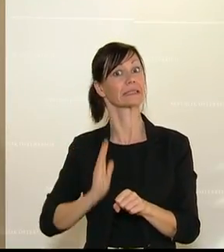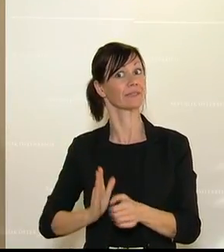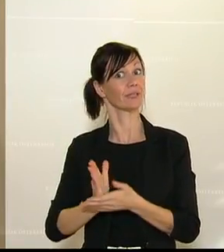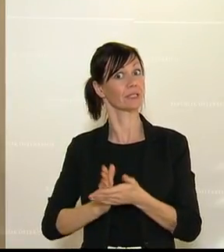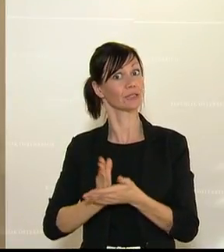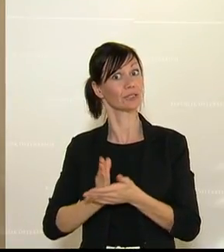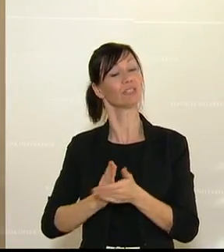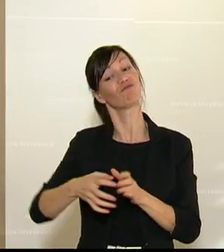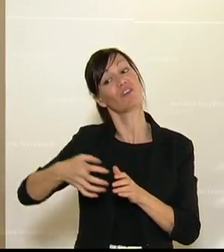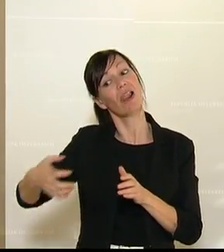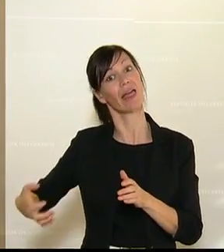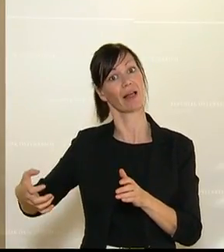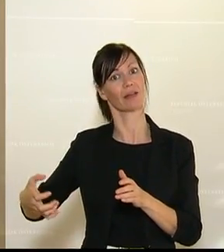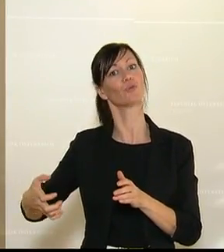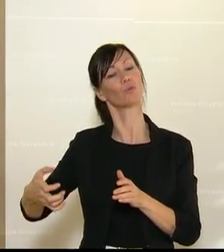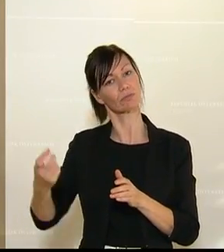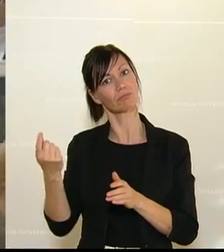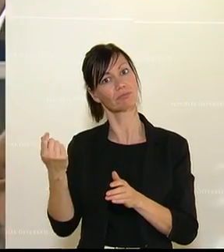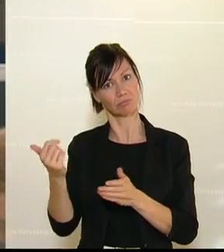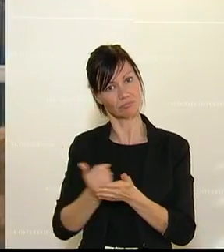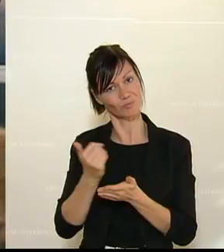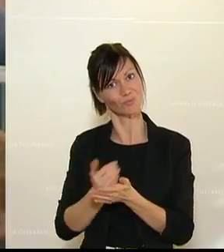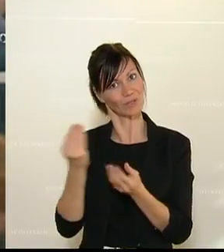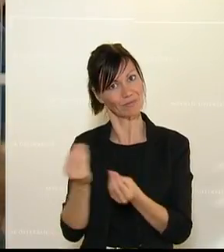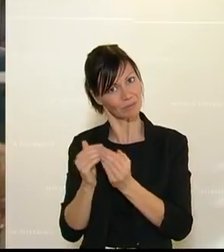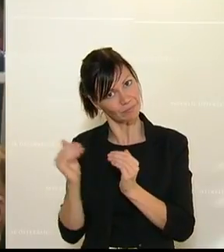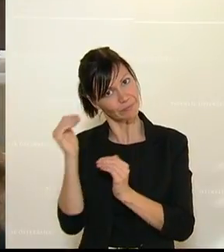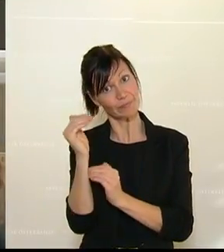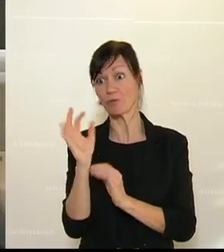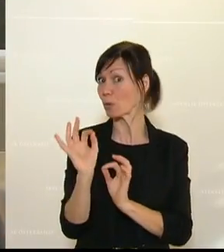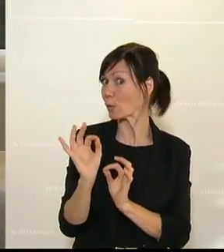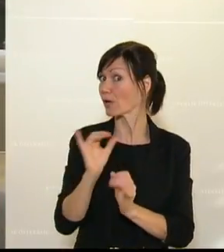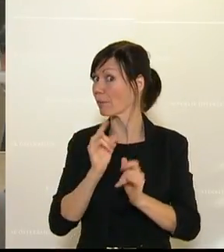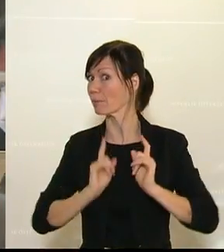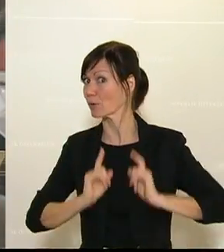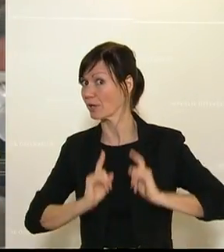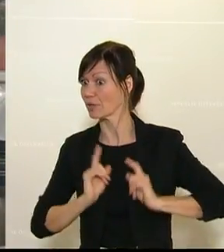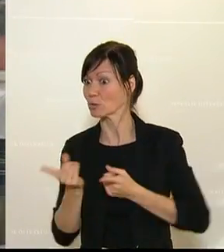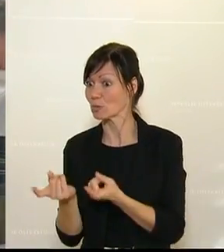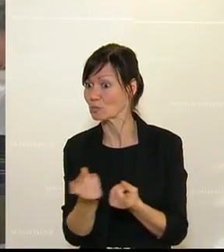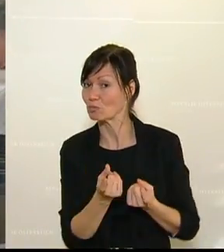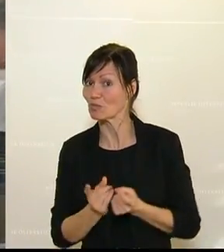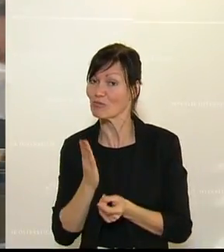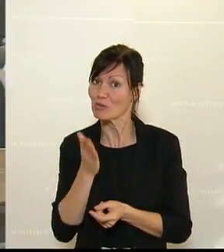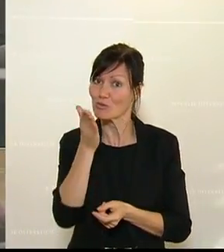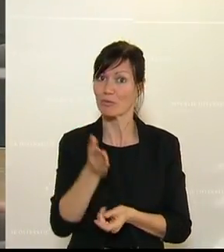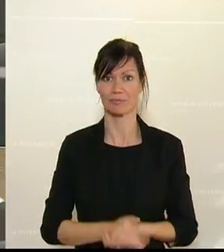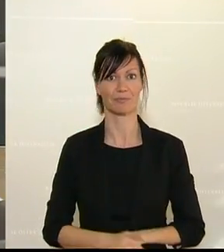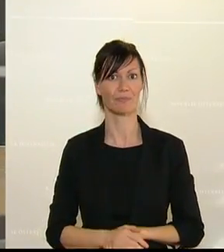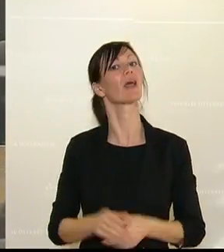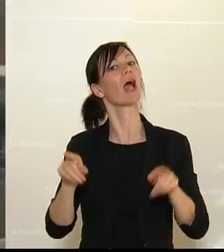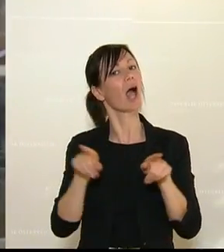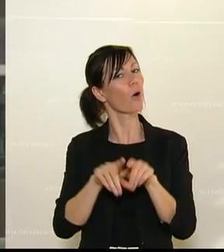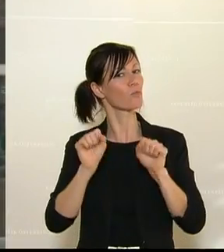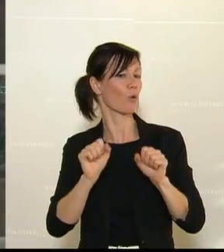länger zur Verfügung hat. Könnte ein guter Anreiz sein für die Zukunft. Freiwilliges soziales Jahr kann